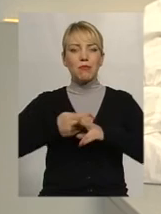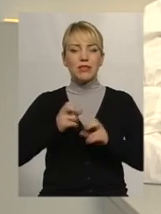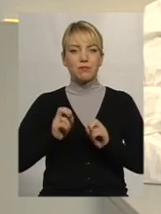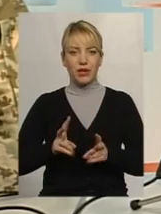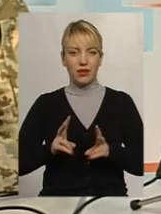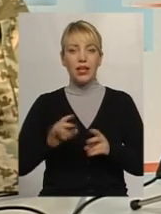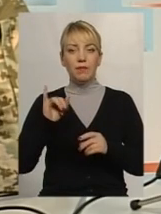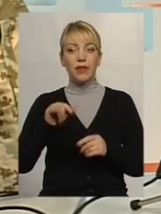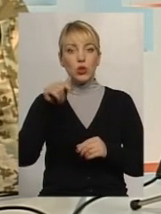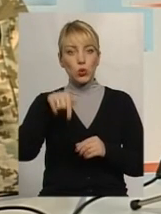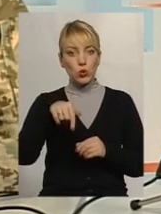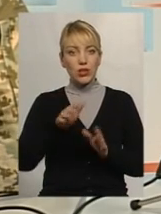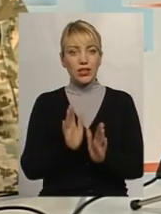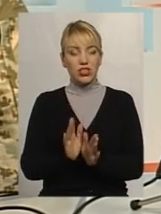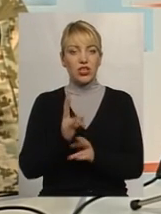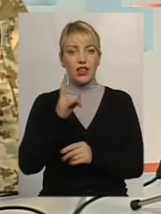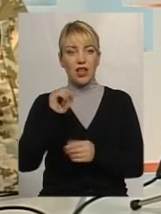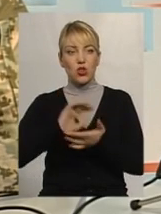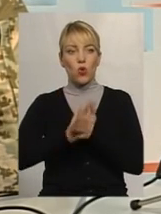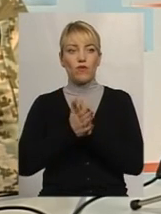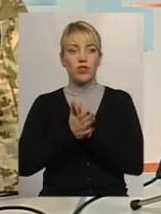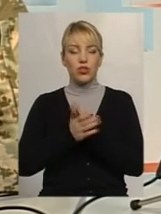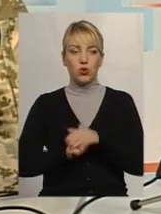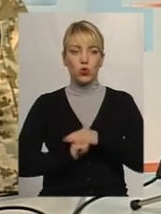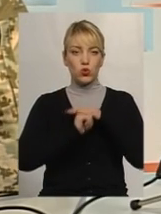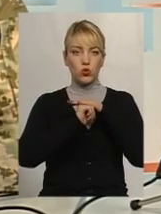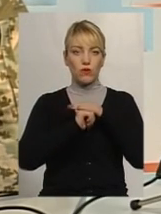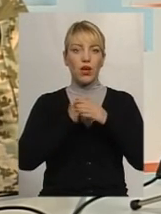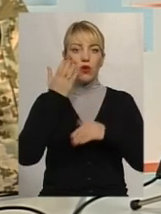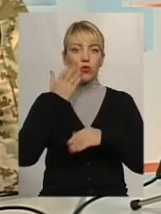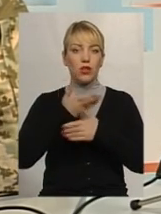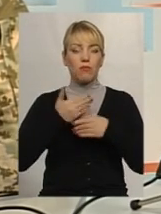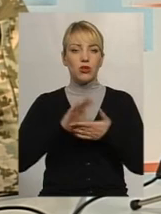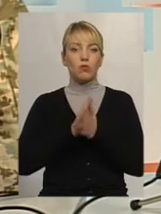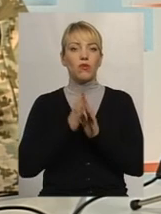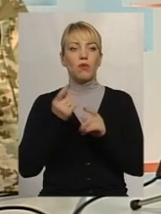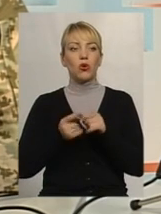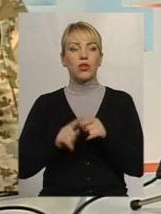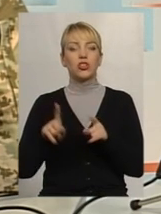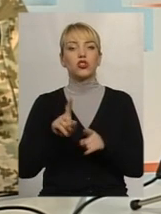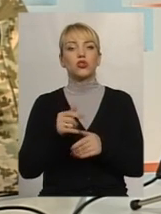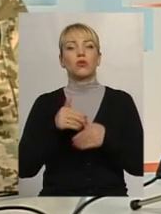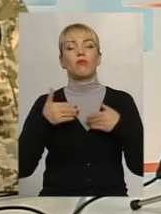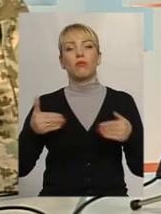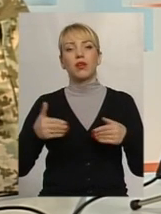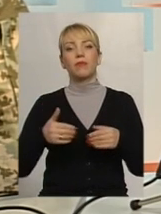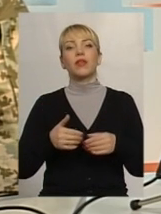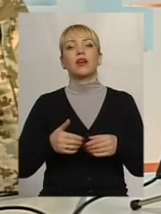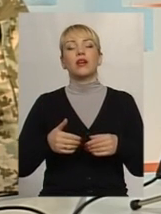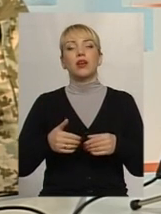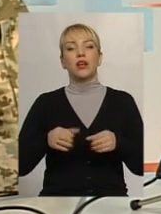І тут лише на договірній основі, коли ми домовляємося про те, що ми розв'язуємо всі